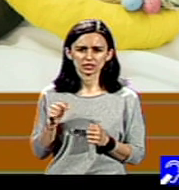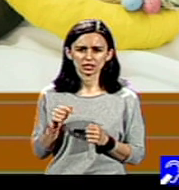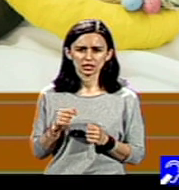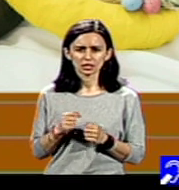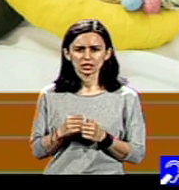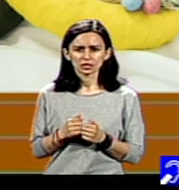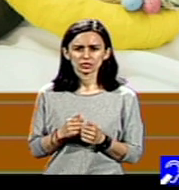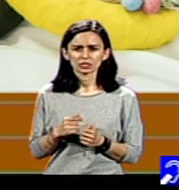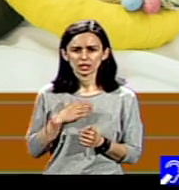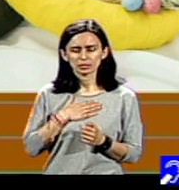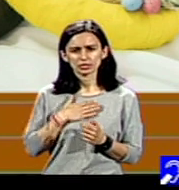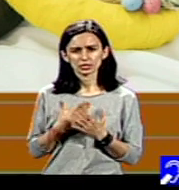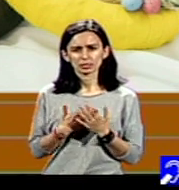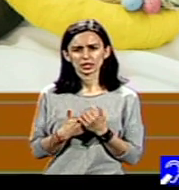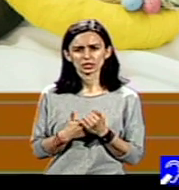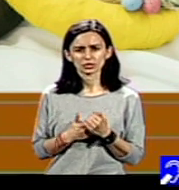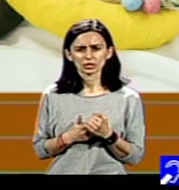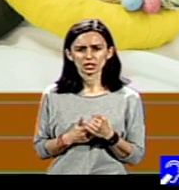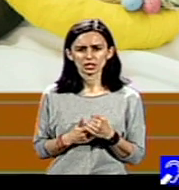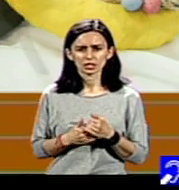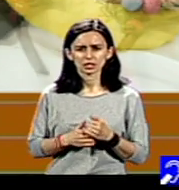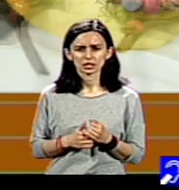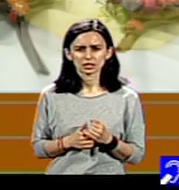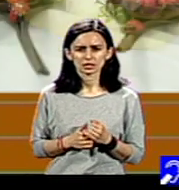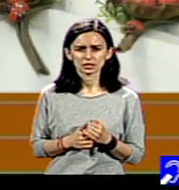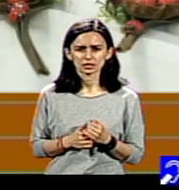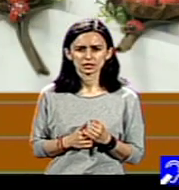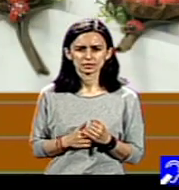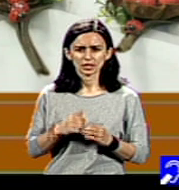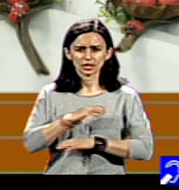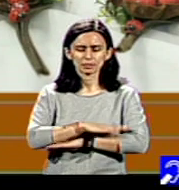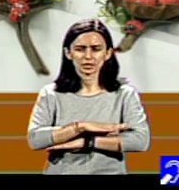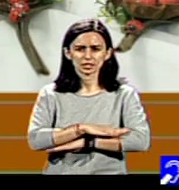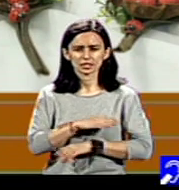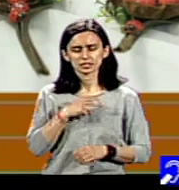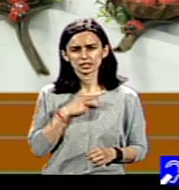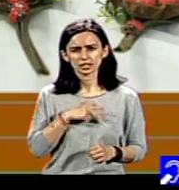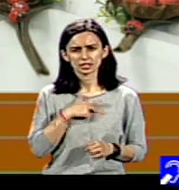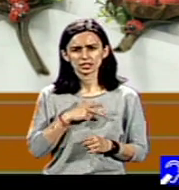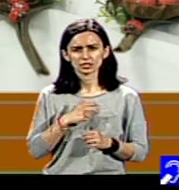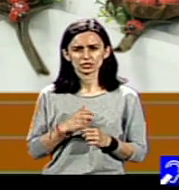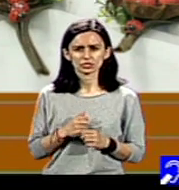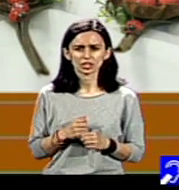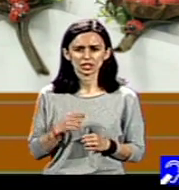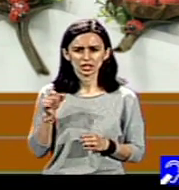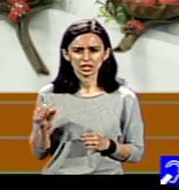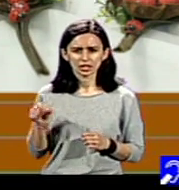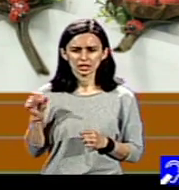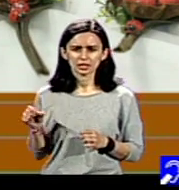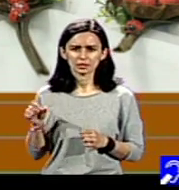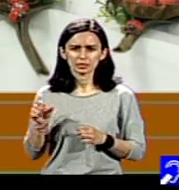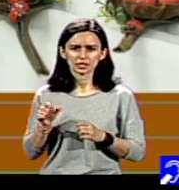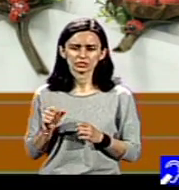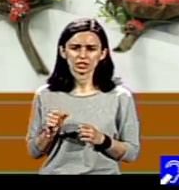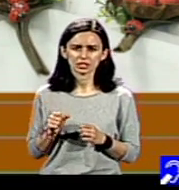Pentru că abilitățile sociale ale persoanelor cu autism